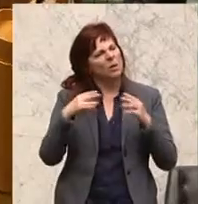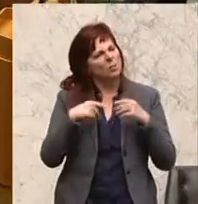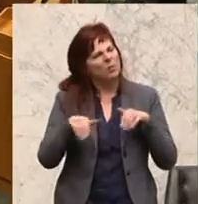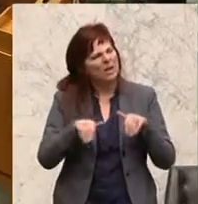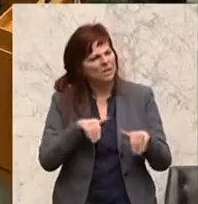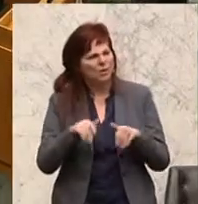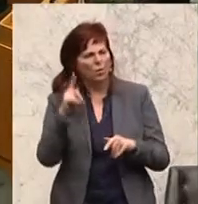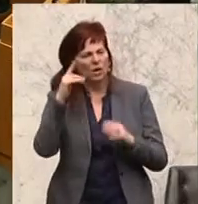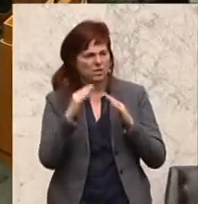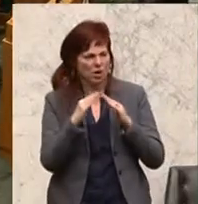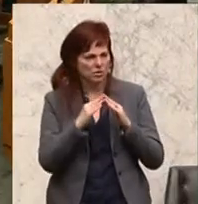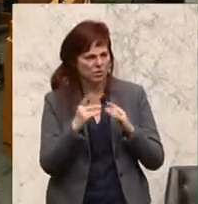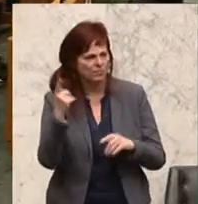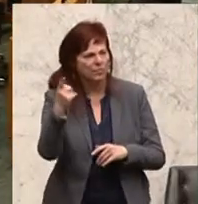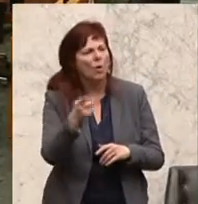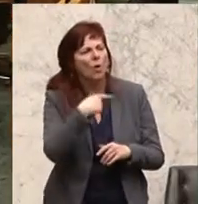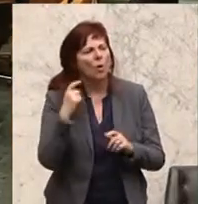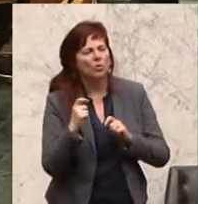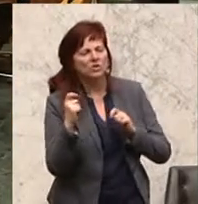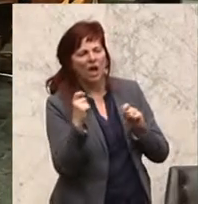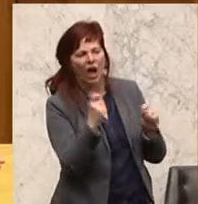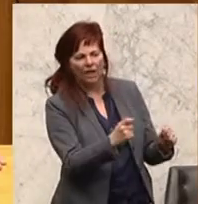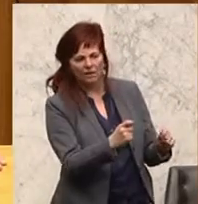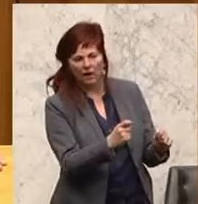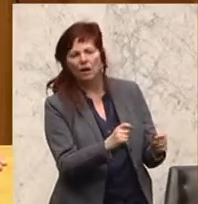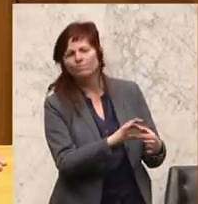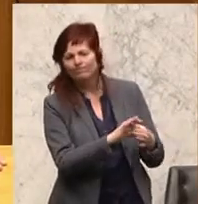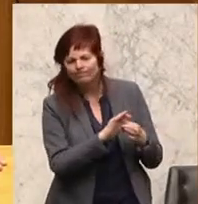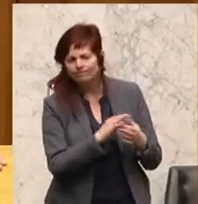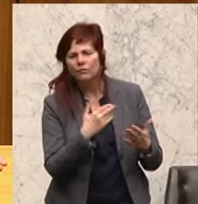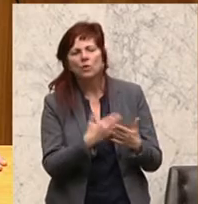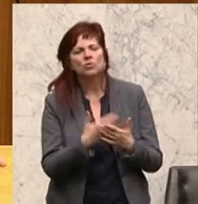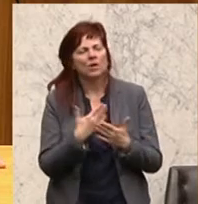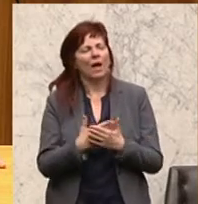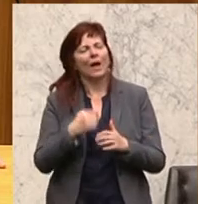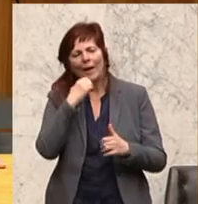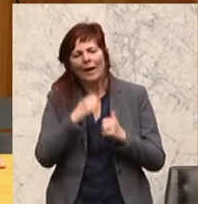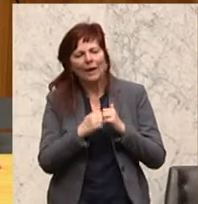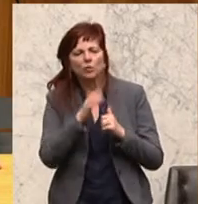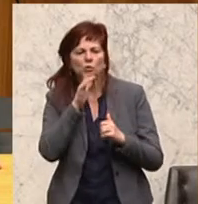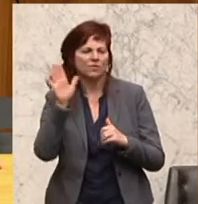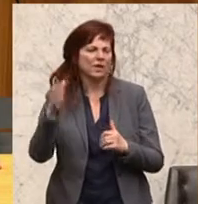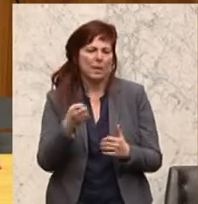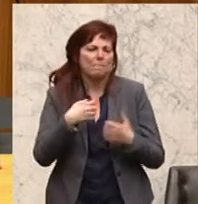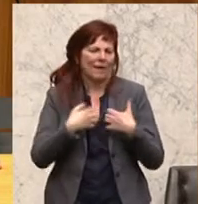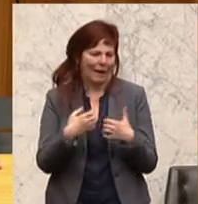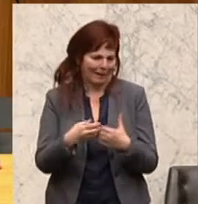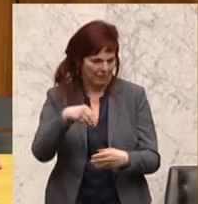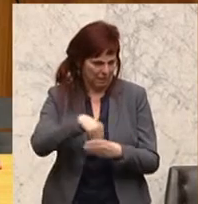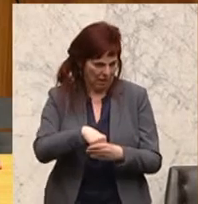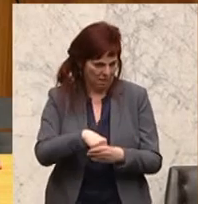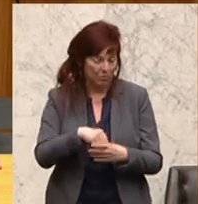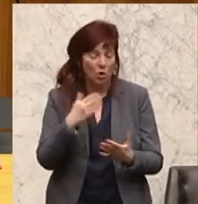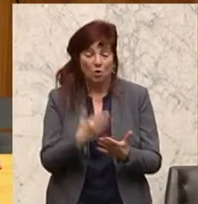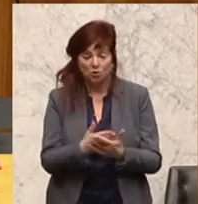Zur Reform des Schularztwesens basiert auf einem Rechnungshofbericht. Und zwar hat der Rechnungshof festgestellt, dass es Doppelgleisigkeit bei den